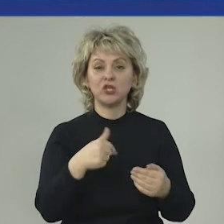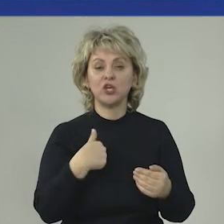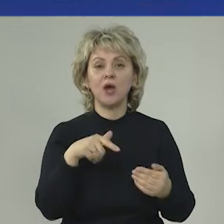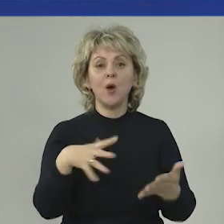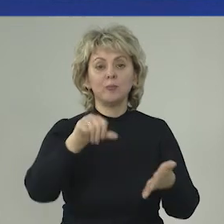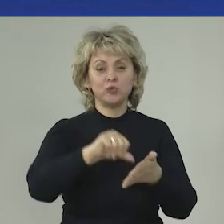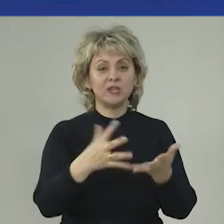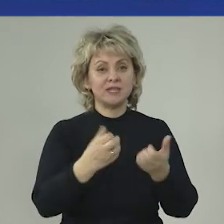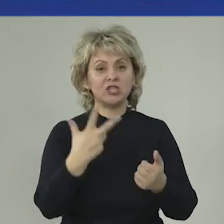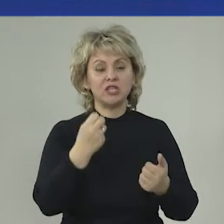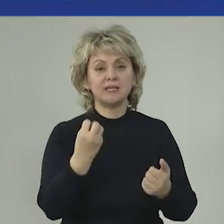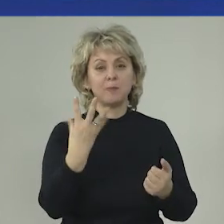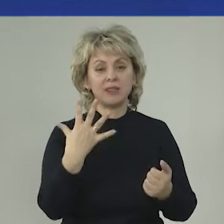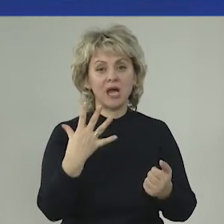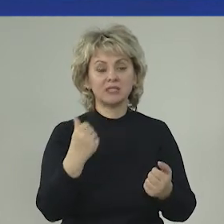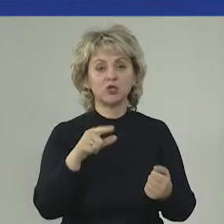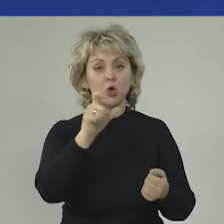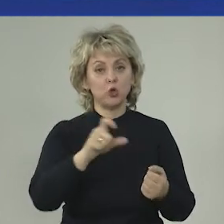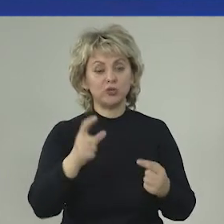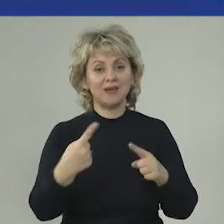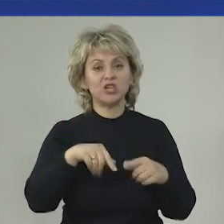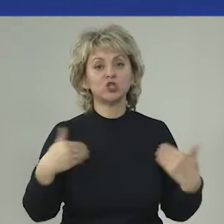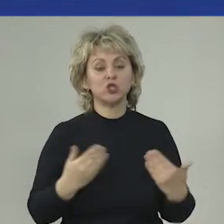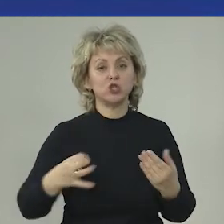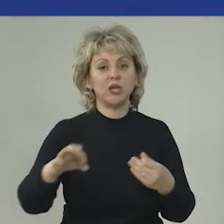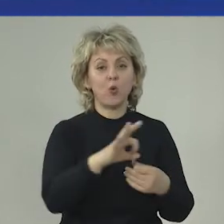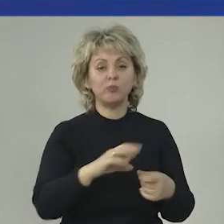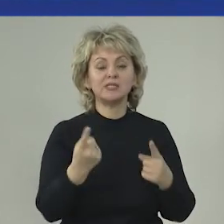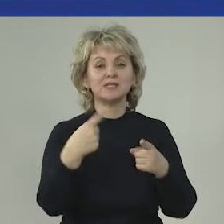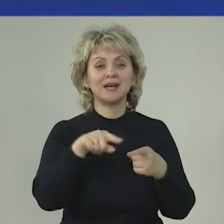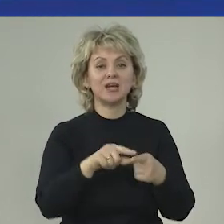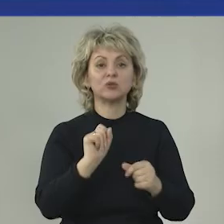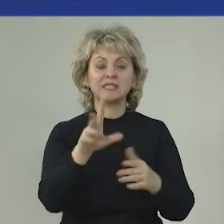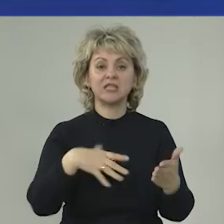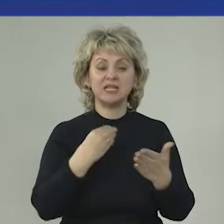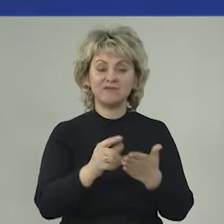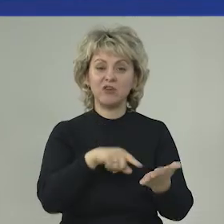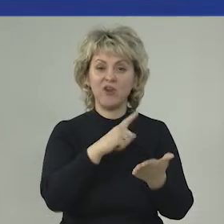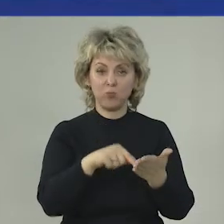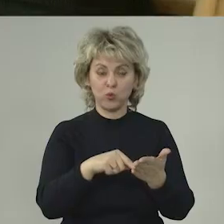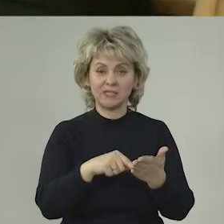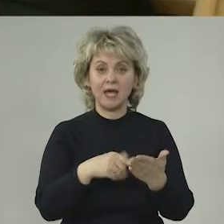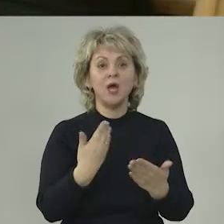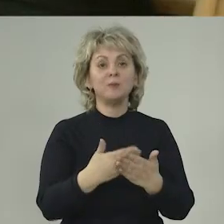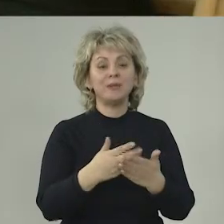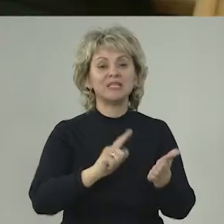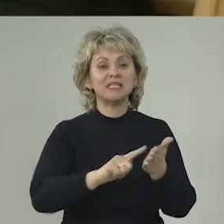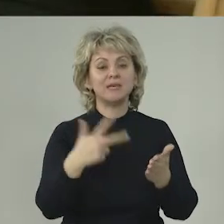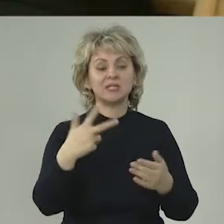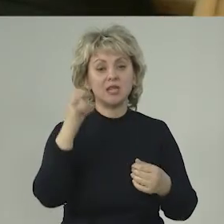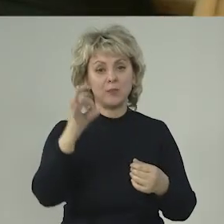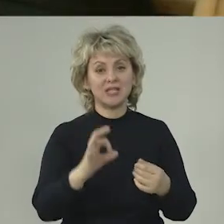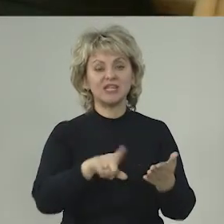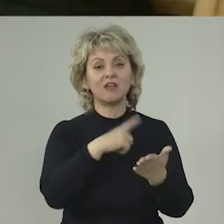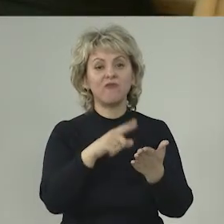них приняло участие 315 людей, жителей области, которые задали свои вопросы. Примерно 73